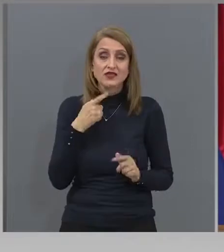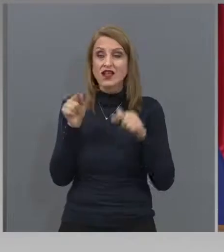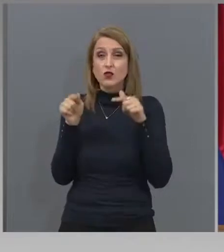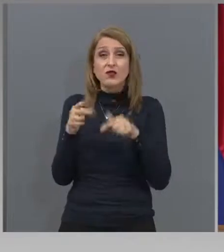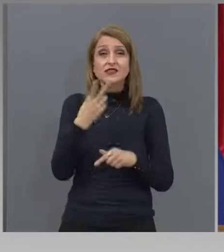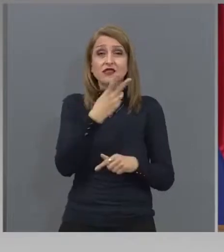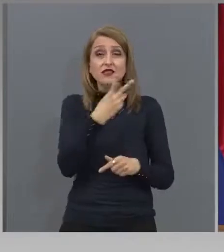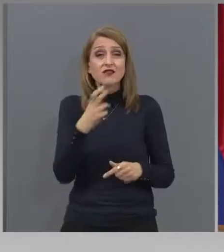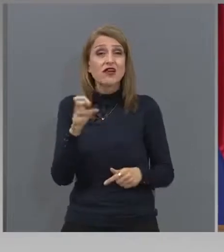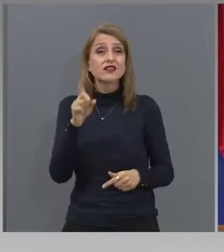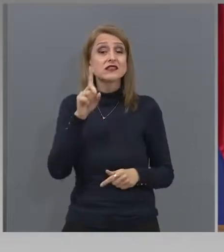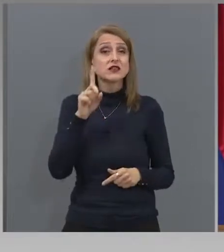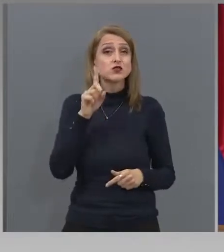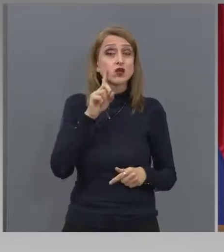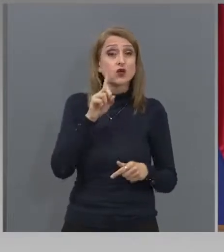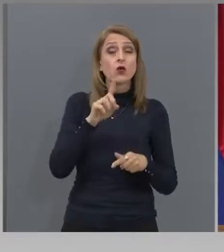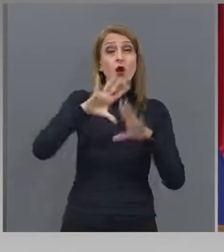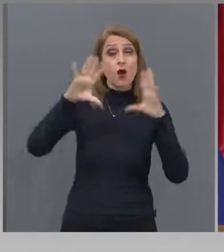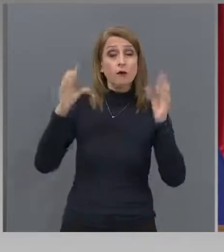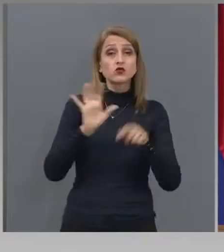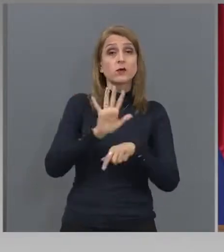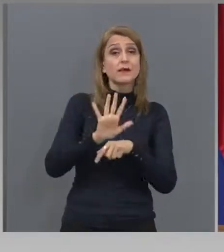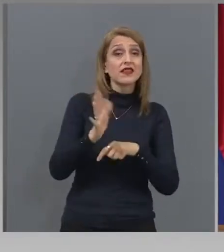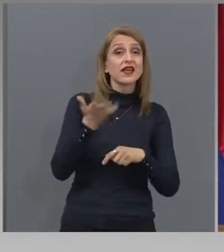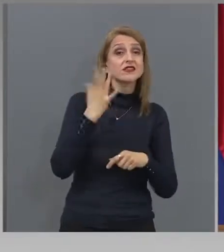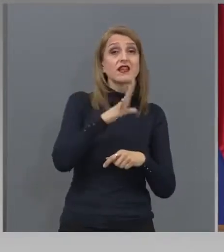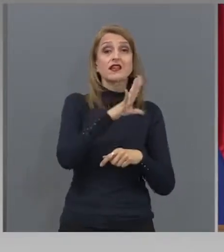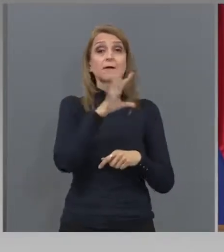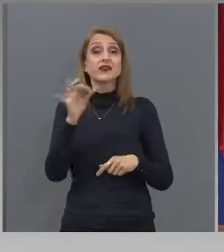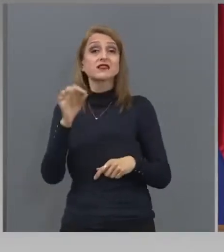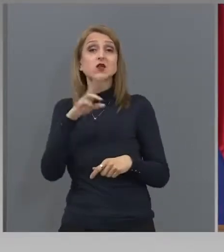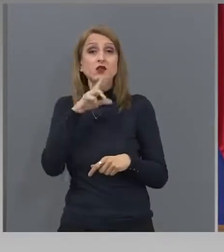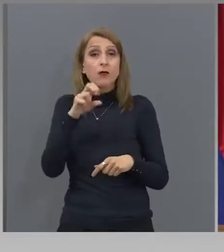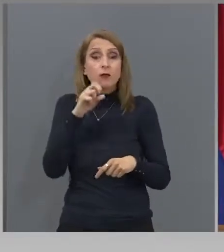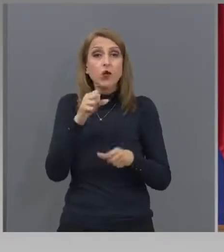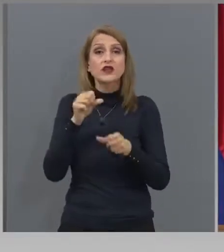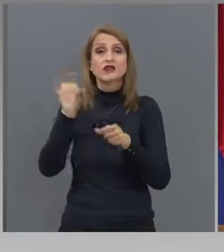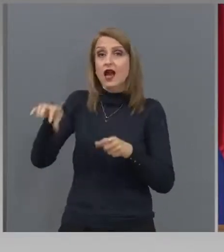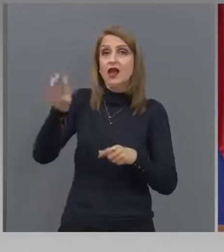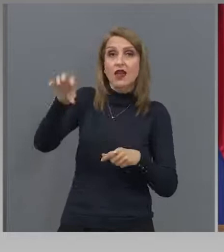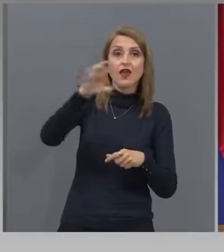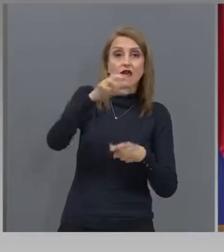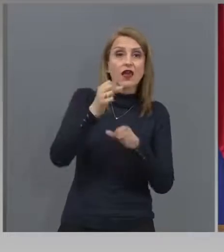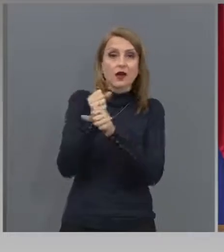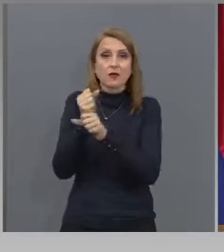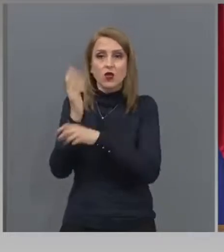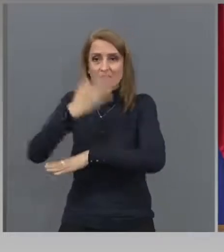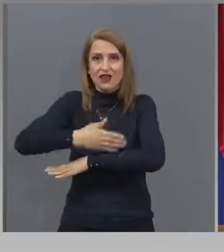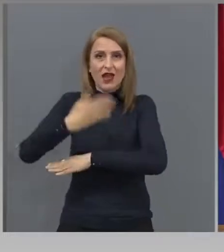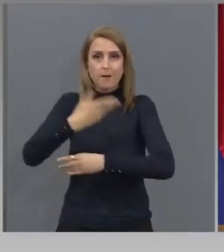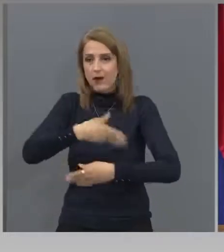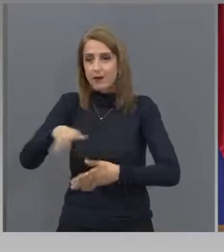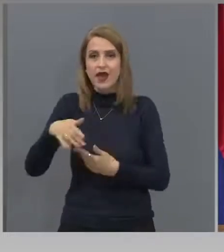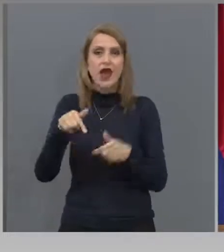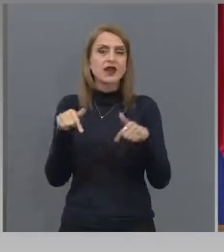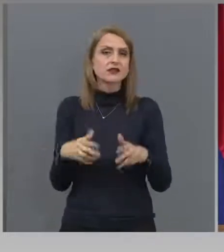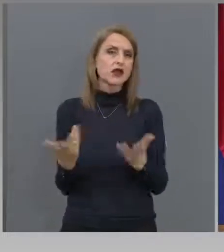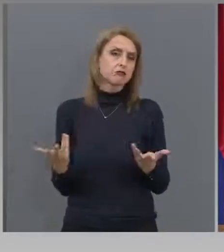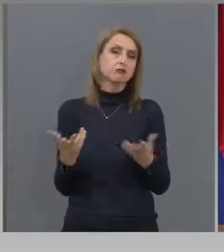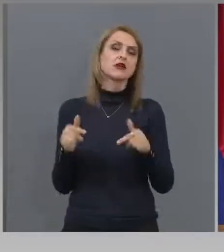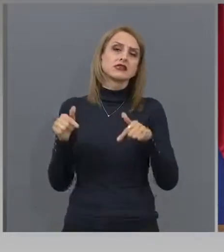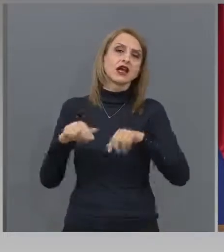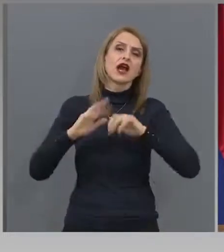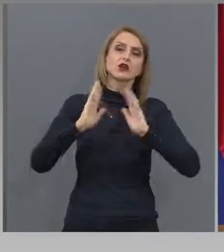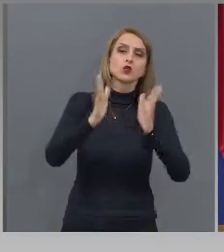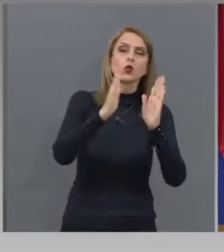15 500 от страната стояха по КП-5-ата. Те ще се върнат в кварталите, ще помагат за парковете, ще помагат за планината.